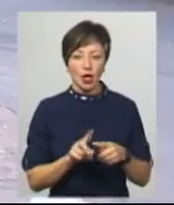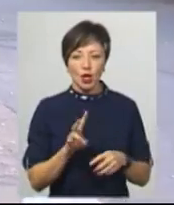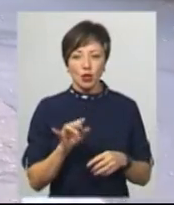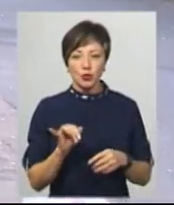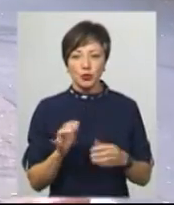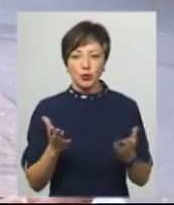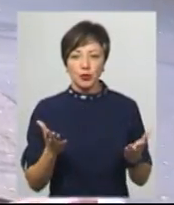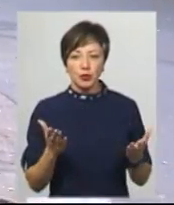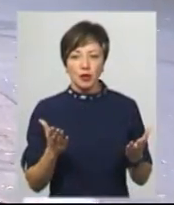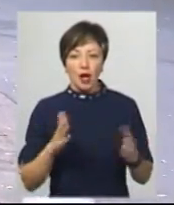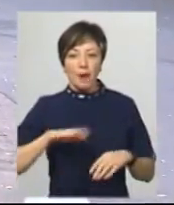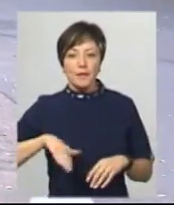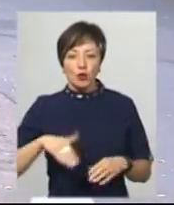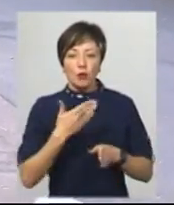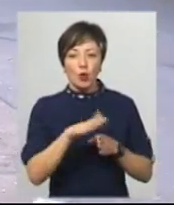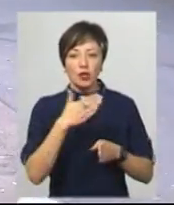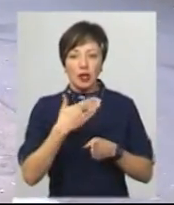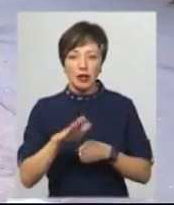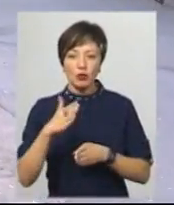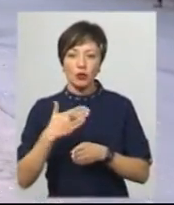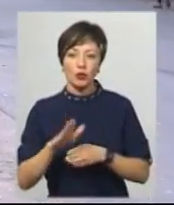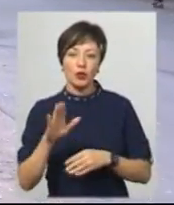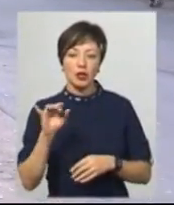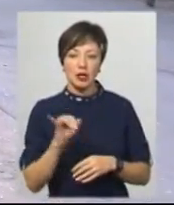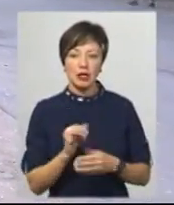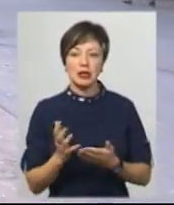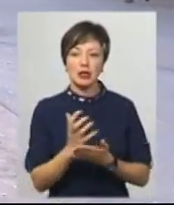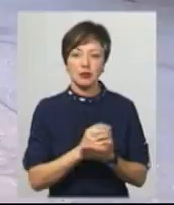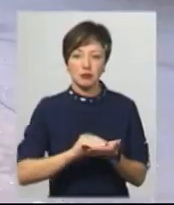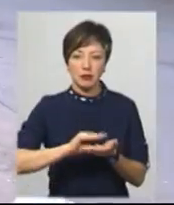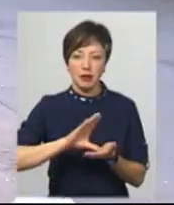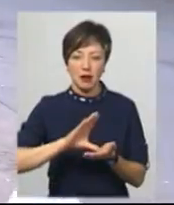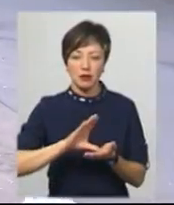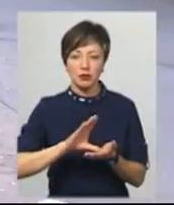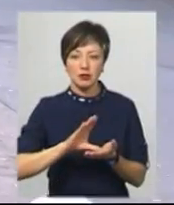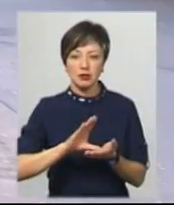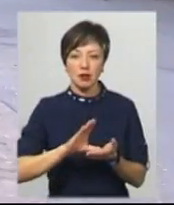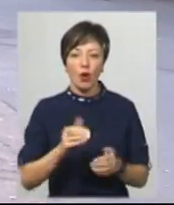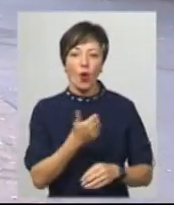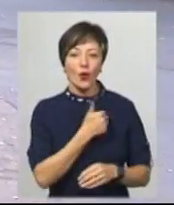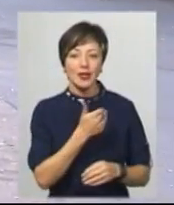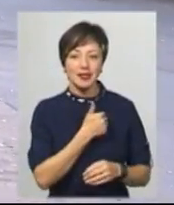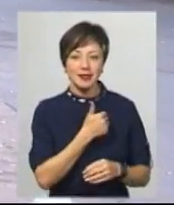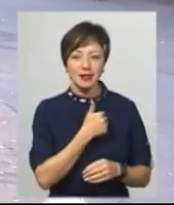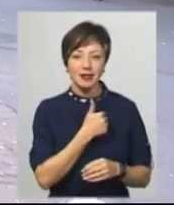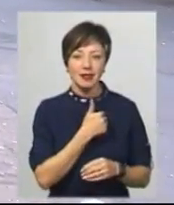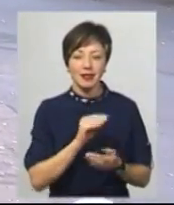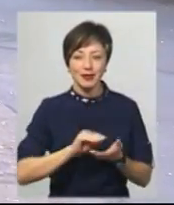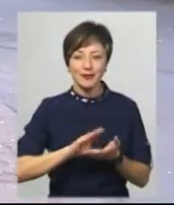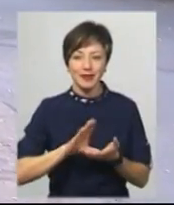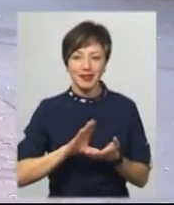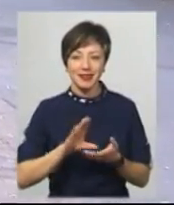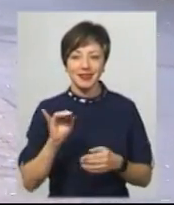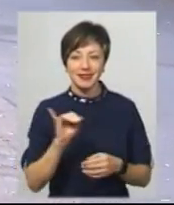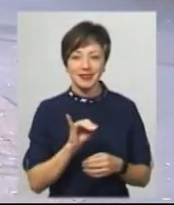А потім потихеньку-потихеньку і насобиралося. Вроді як хотіла насобирати